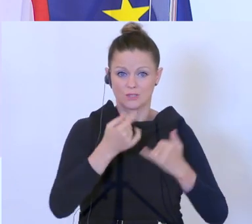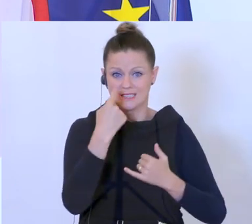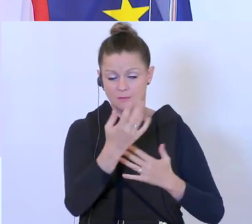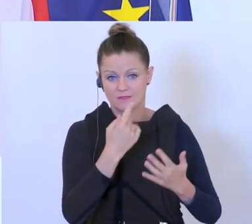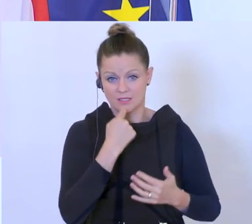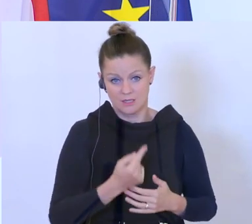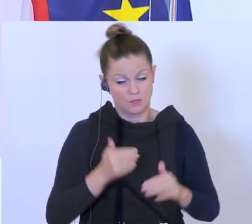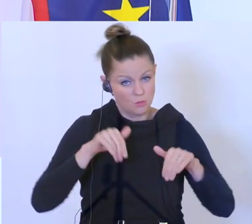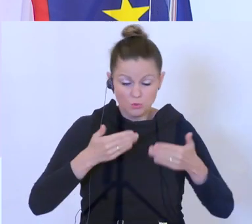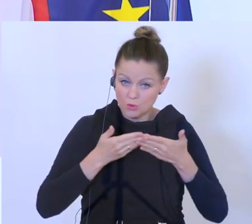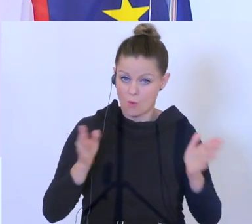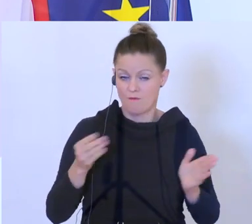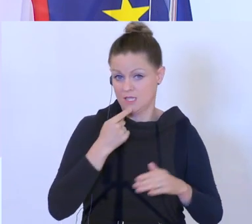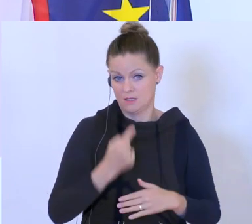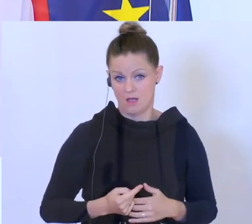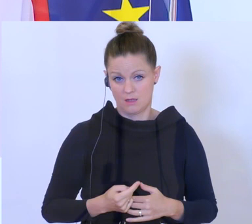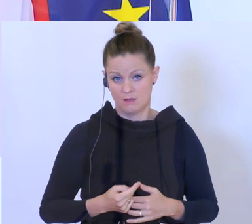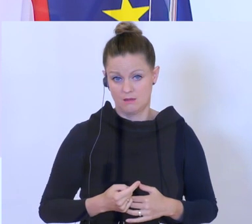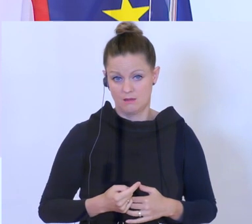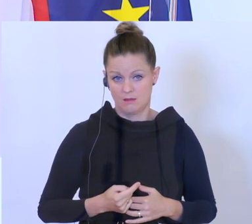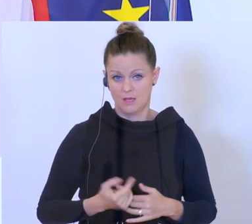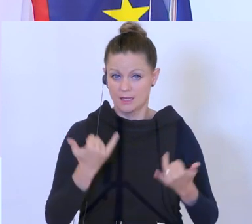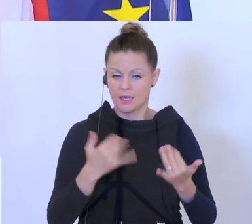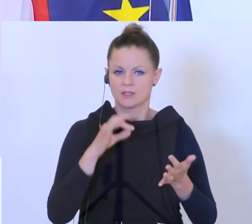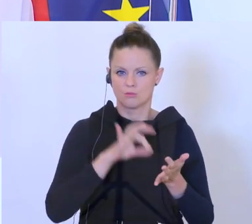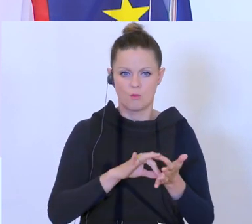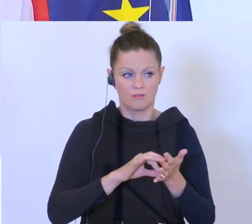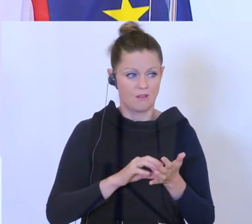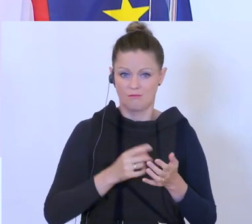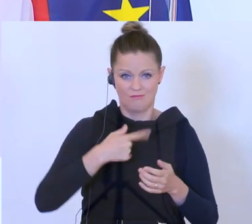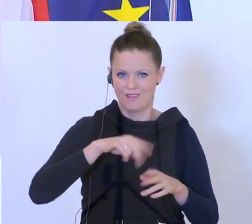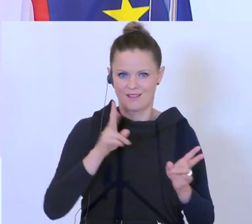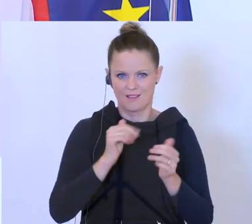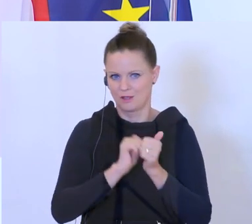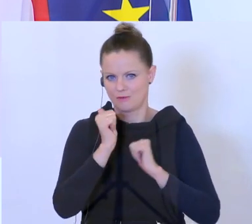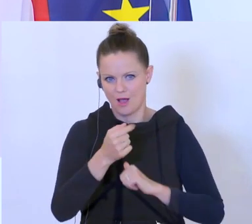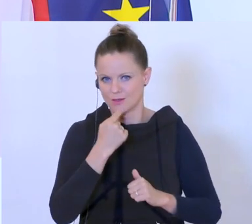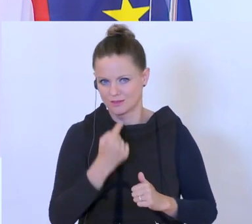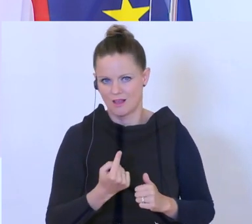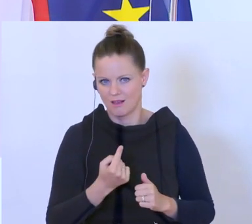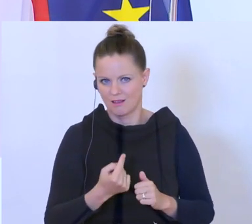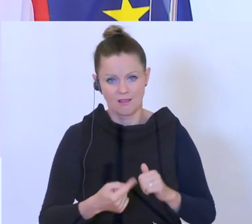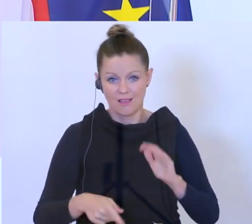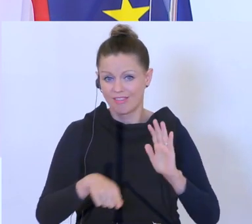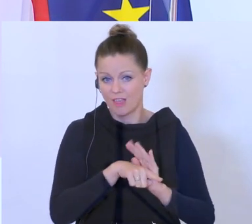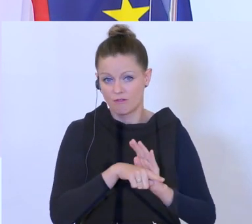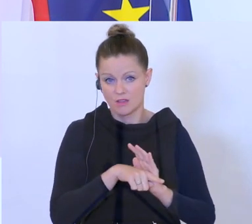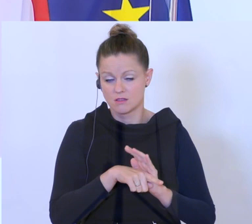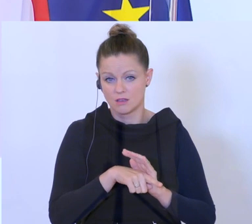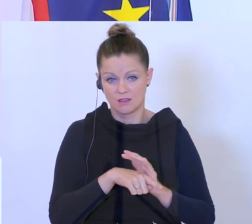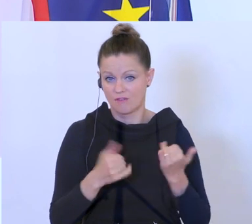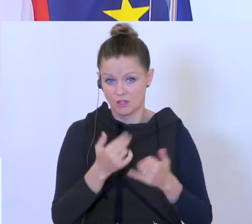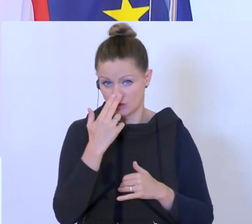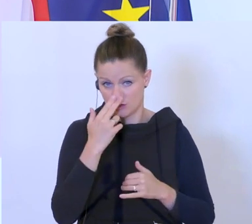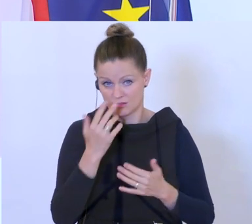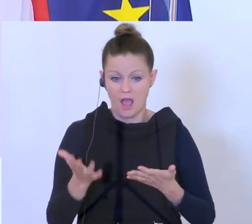das muss ich Ihnen offen sagen, wir können derzeit noch nicht vorhersehen, wie genau das Defizit sein wird, wie genau